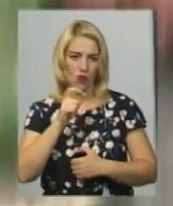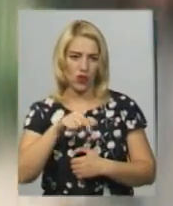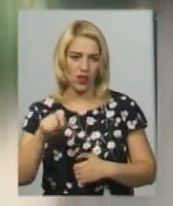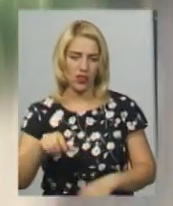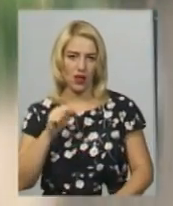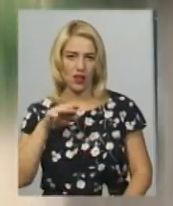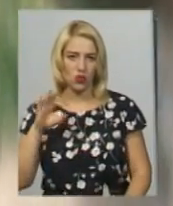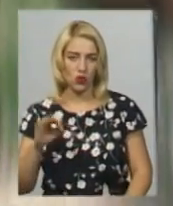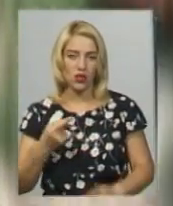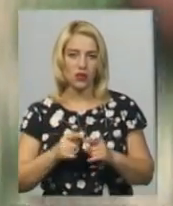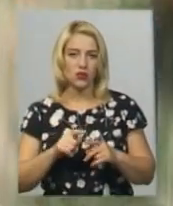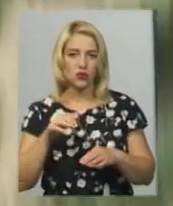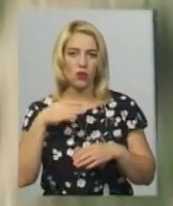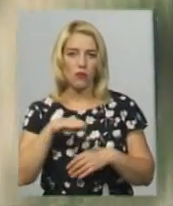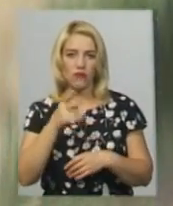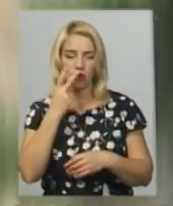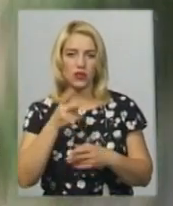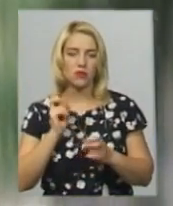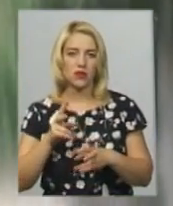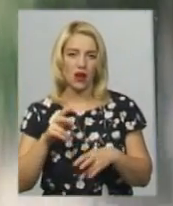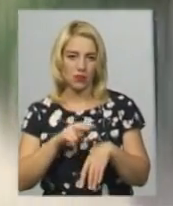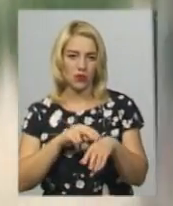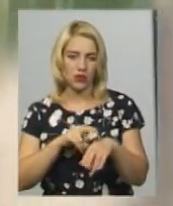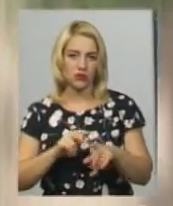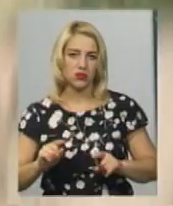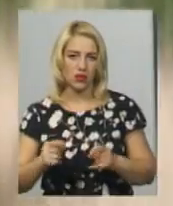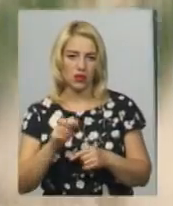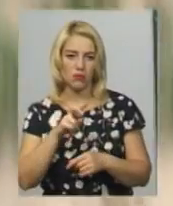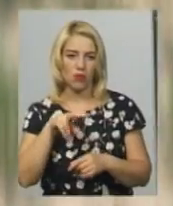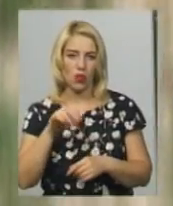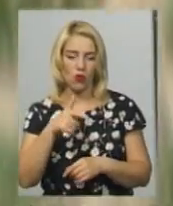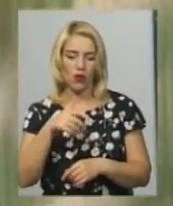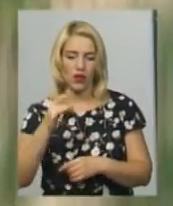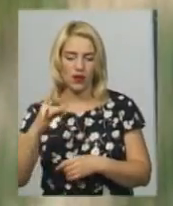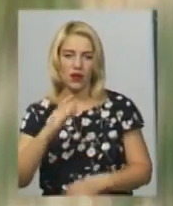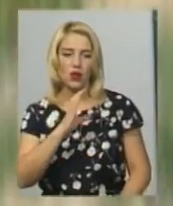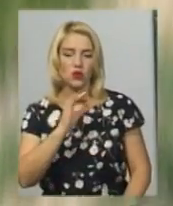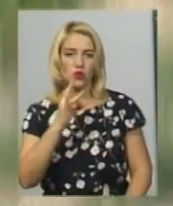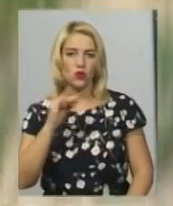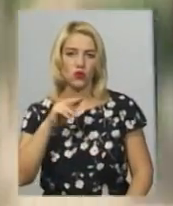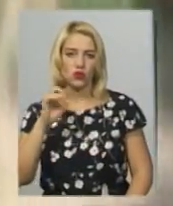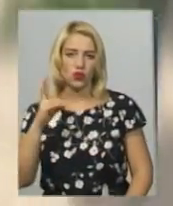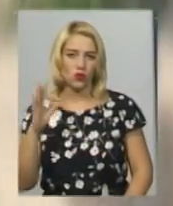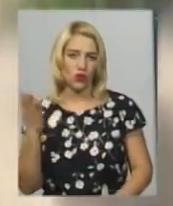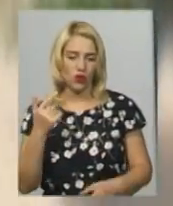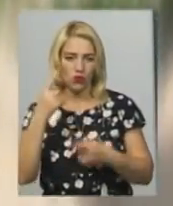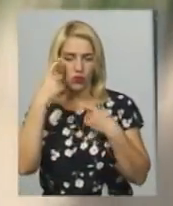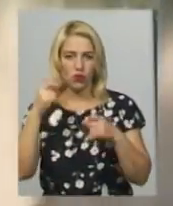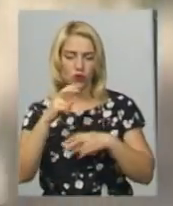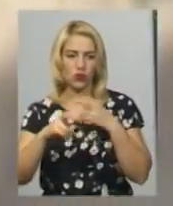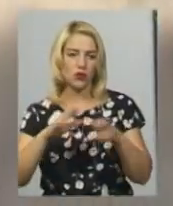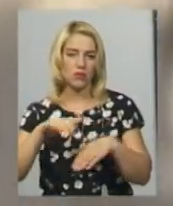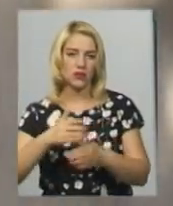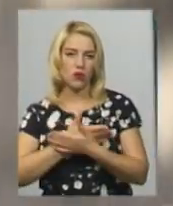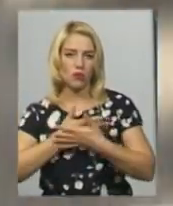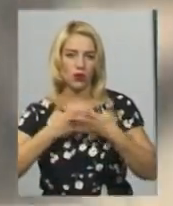На цьому відео ви бачите, як правоохоронці затримують блогера Артура Сороченка, котрого оголосили у розшук після оприлюдненого